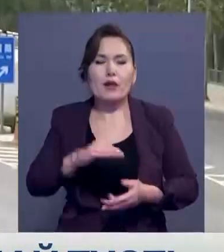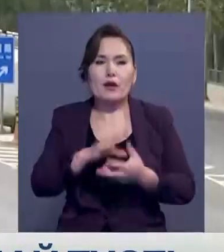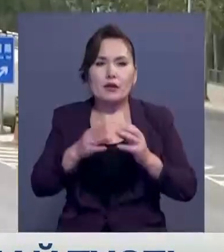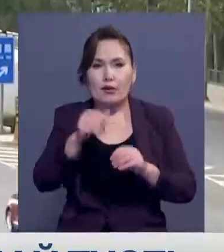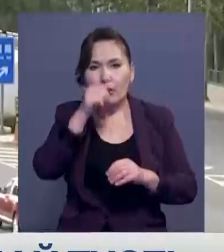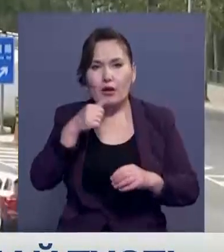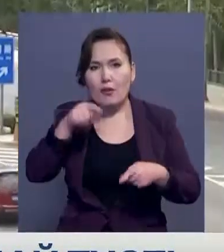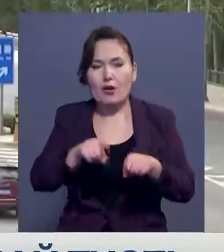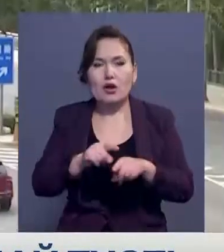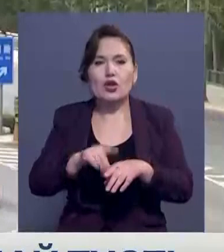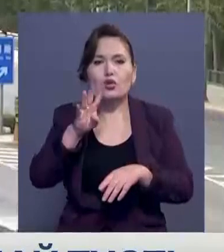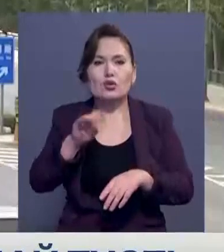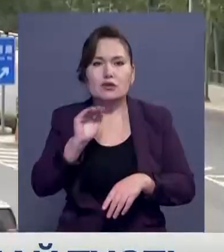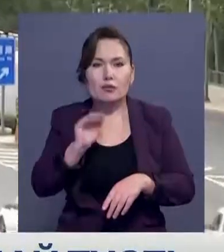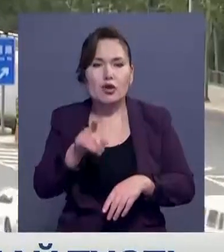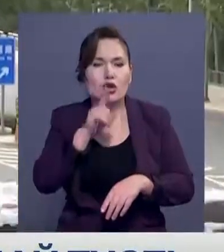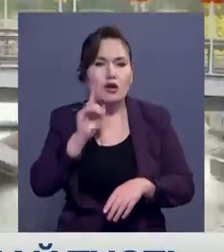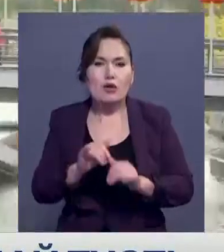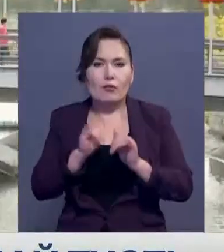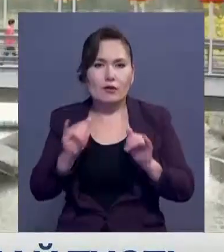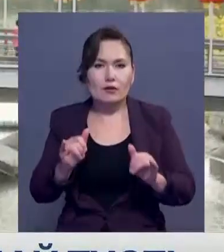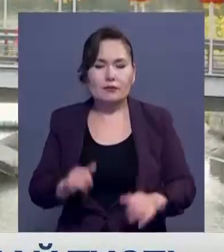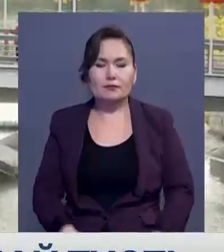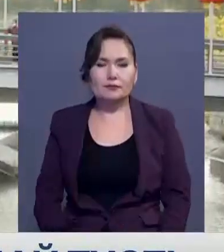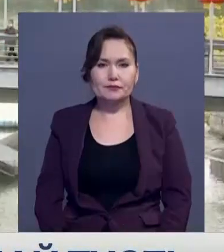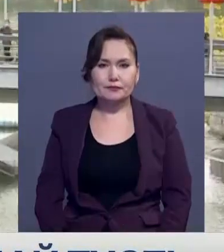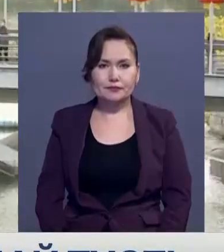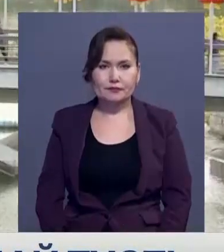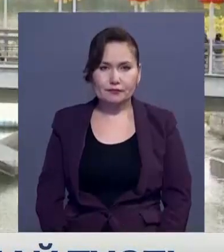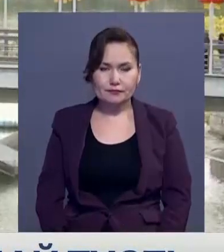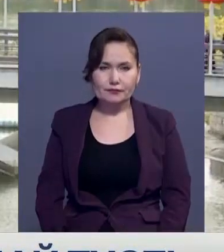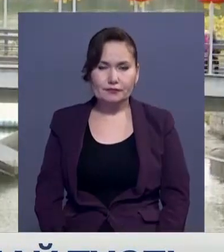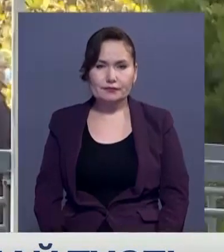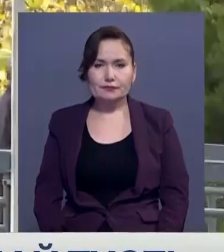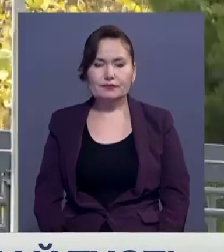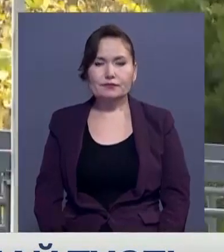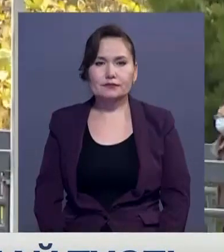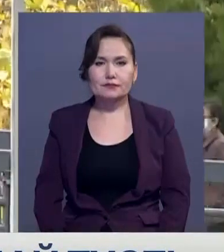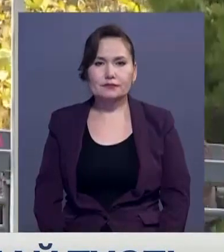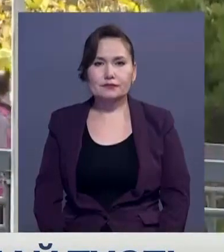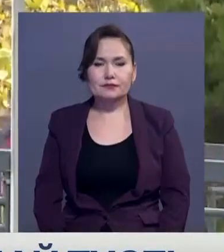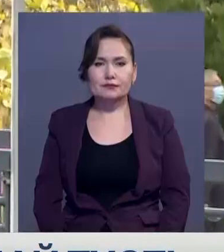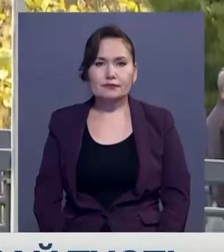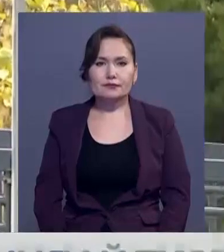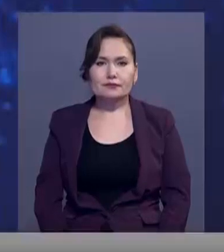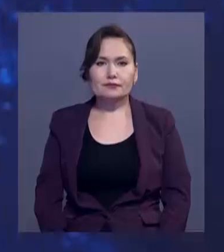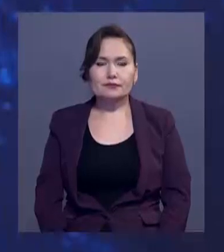бұлтырғыдан 400 мүнгі артық. ғани мұқаш бұтығы Сырғабаева, Әйгерім Сүлеменова, Қабар 24, Қытай.